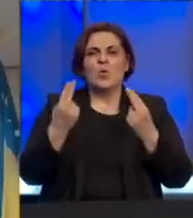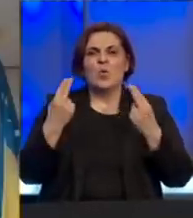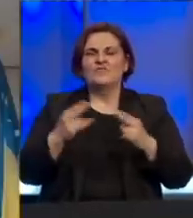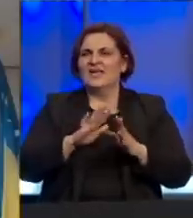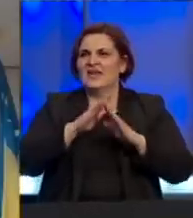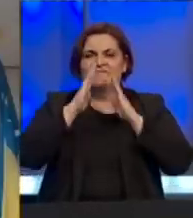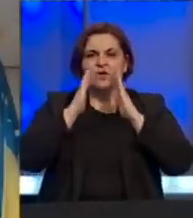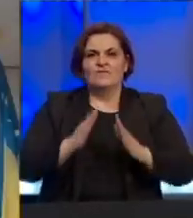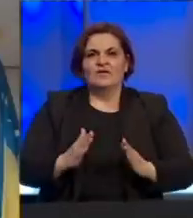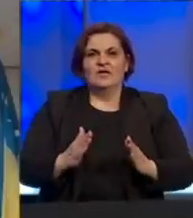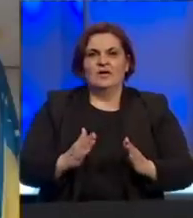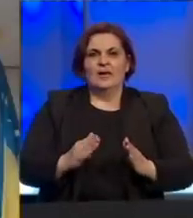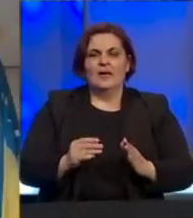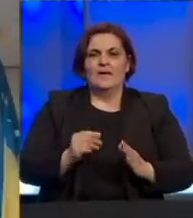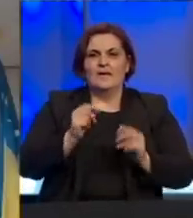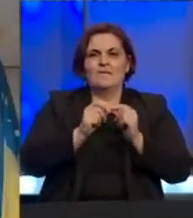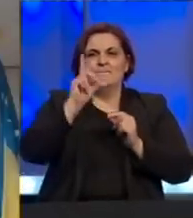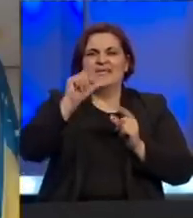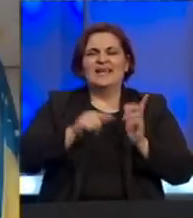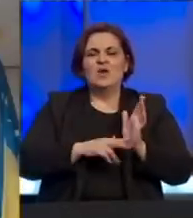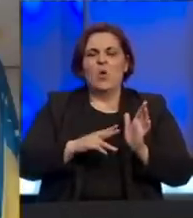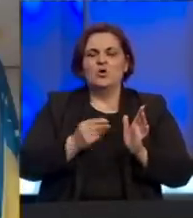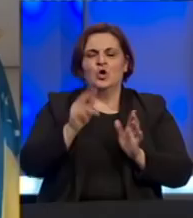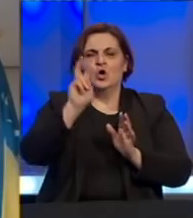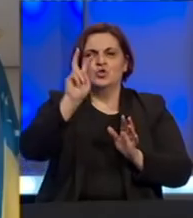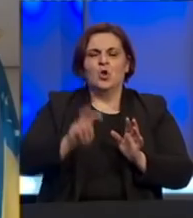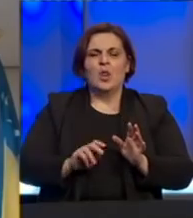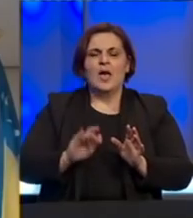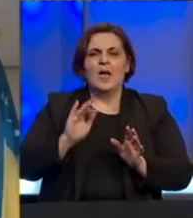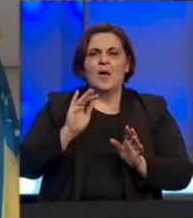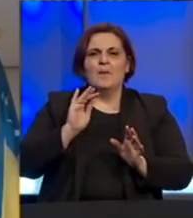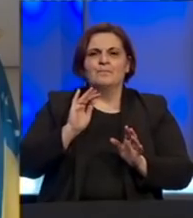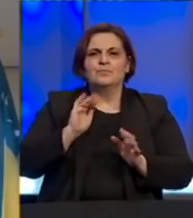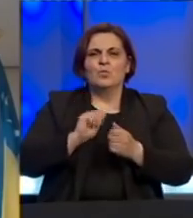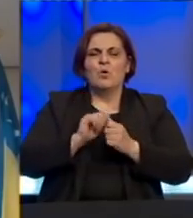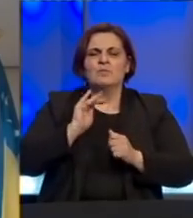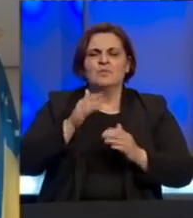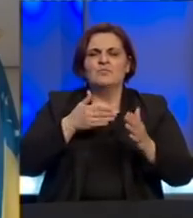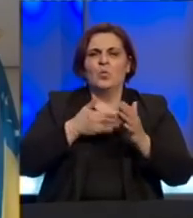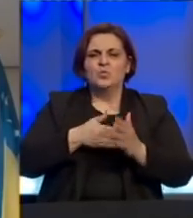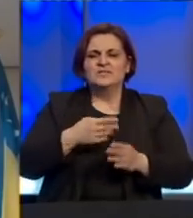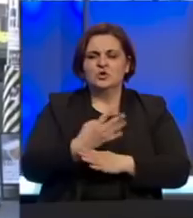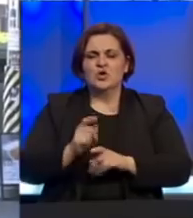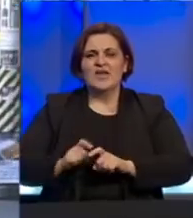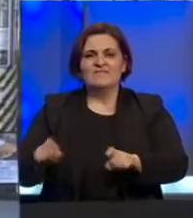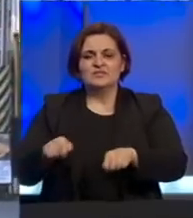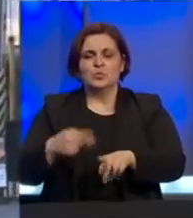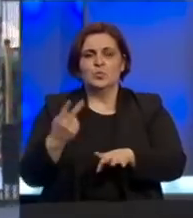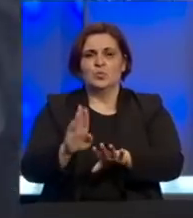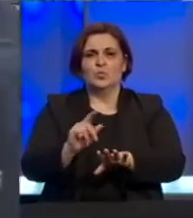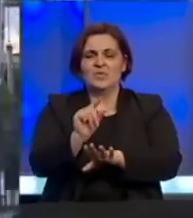nevjerovatnih bilion dolara za borbu protiv utjecaja pandemije COVID-19 u zemlji